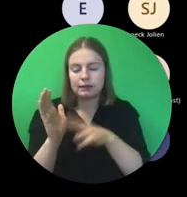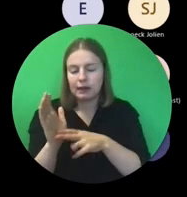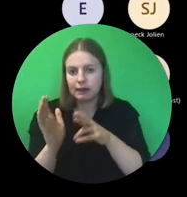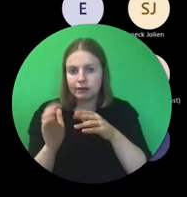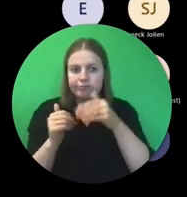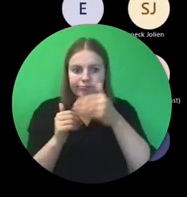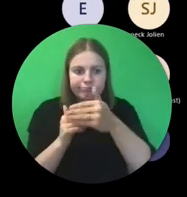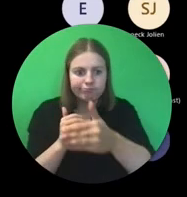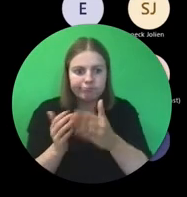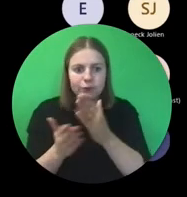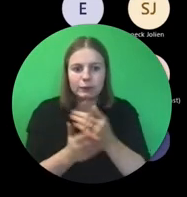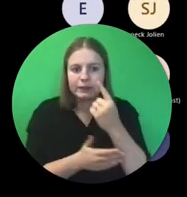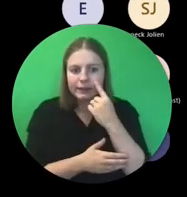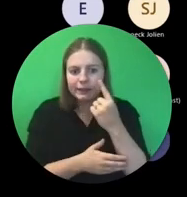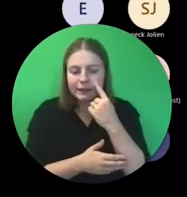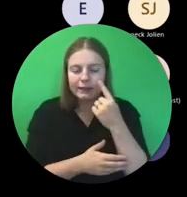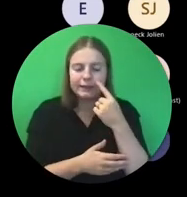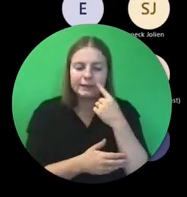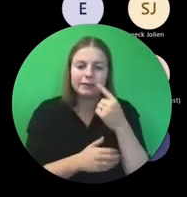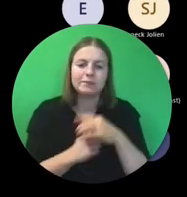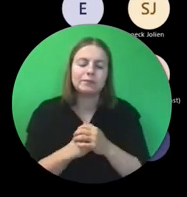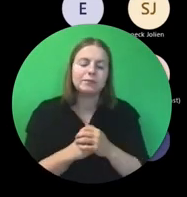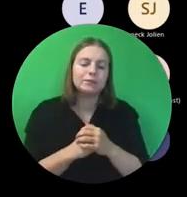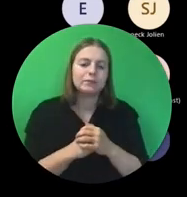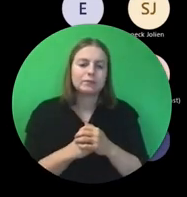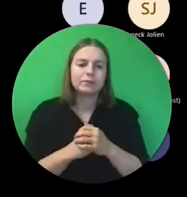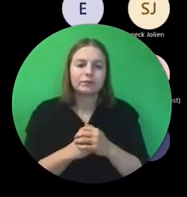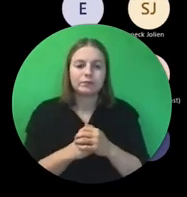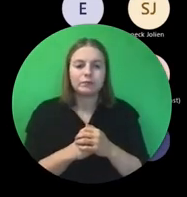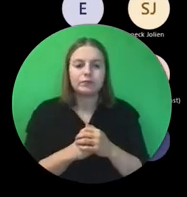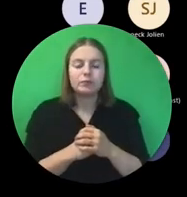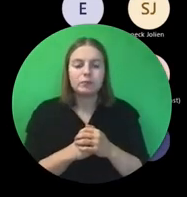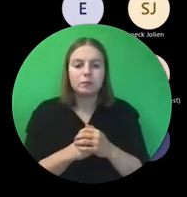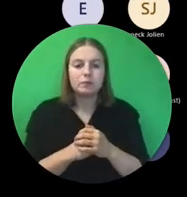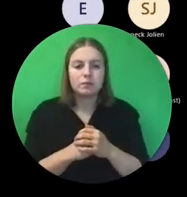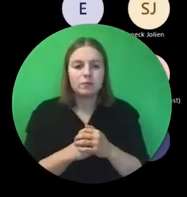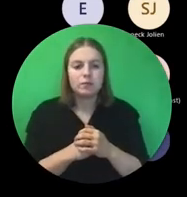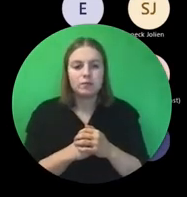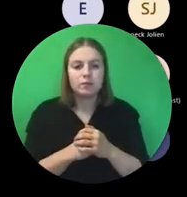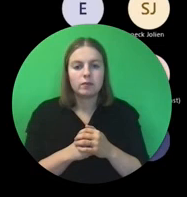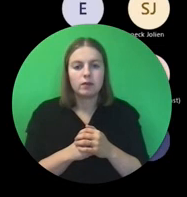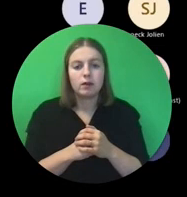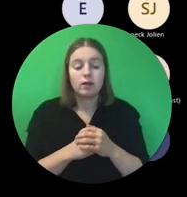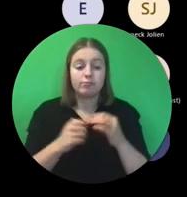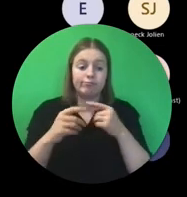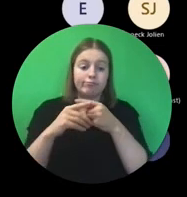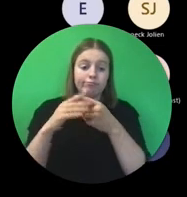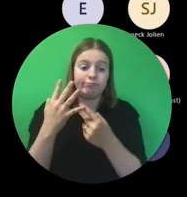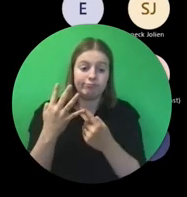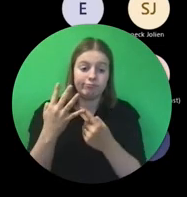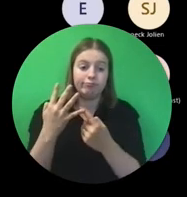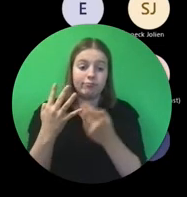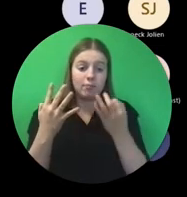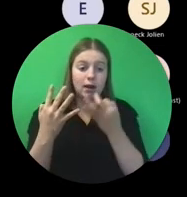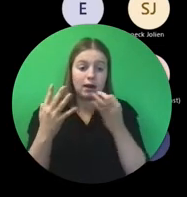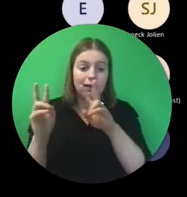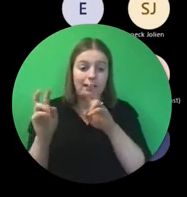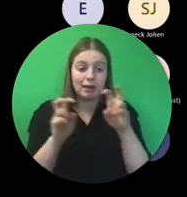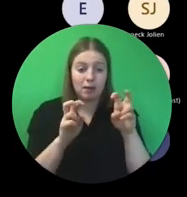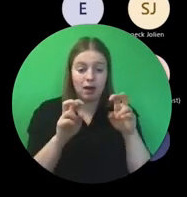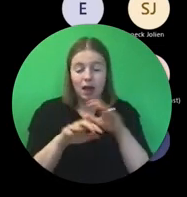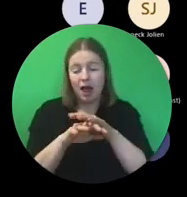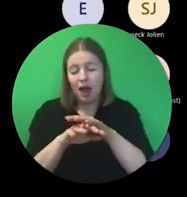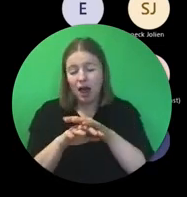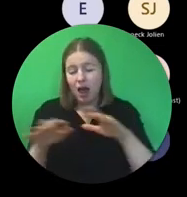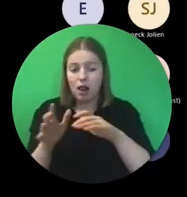regelmatig her en der gelezen in de programmagids. Dus eigenlijk zijn dat de vier grote thema's waar elk